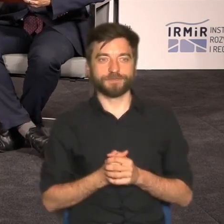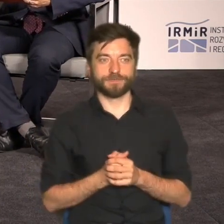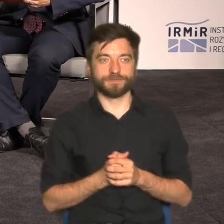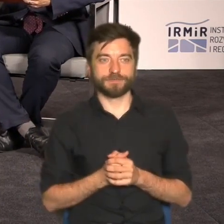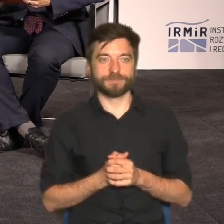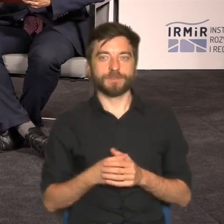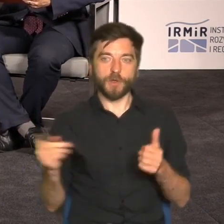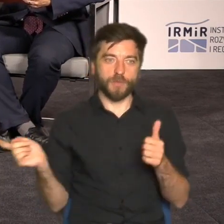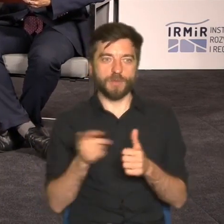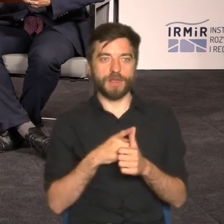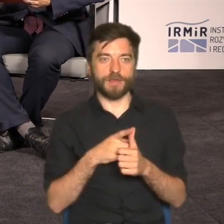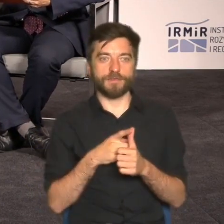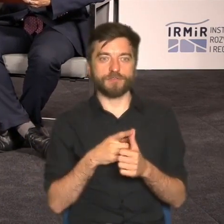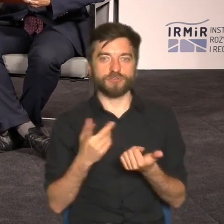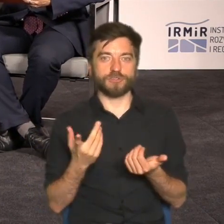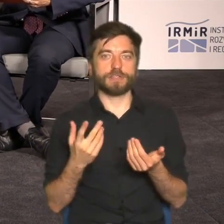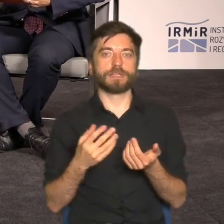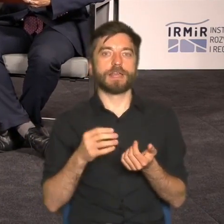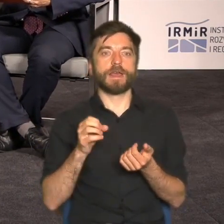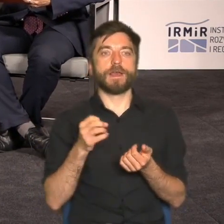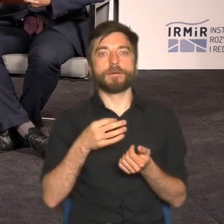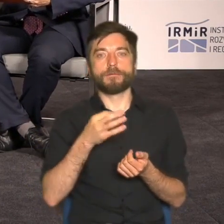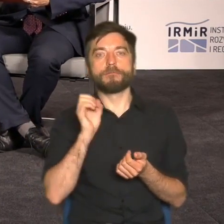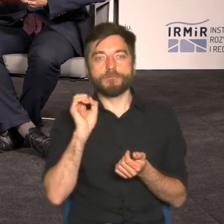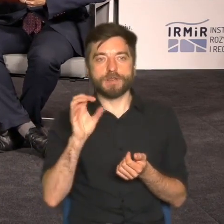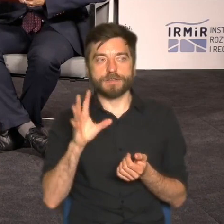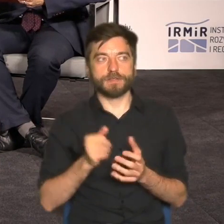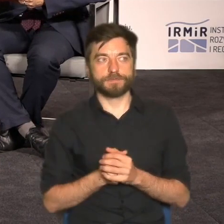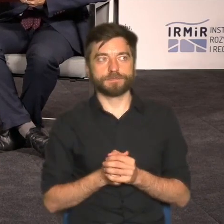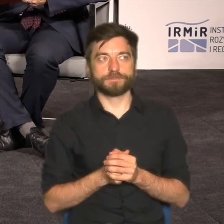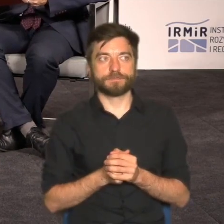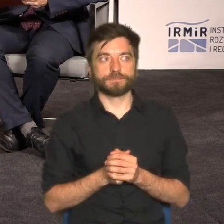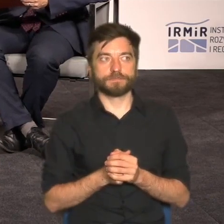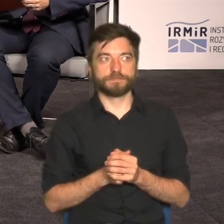przedstawienia pierwszej wypowiedzi Pana Łukasza Sykała.